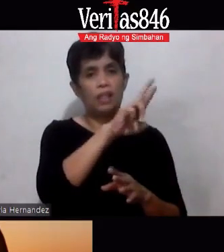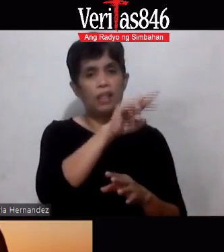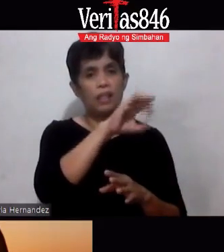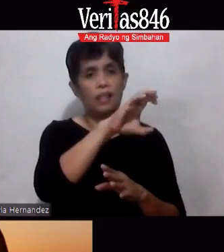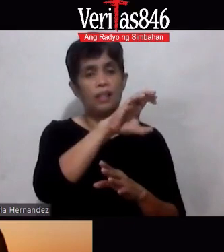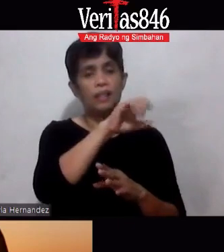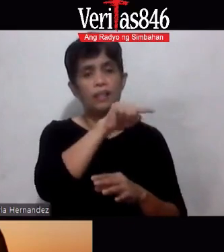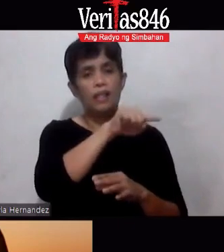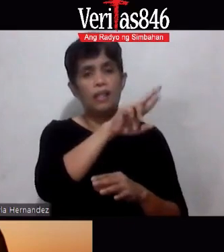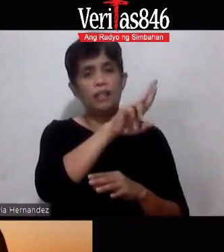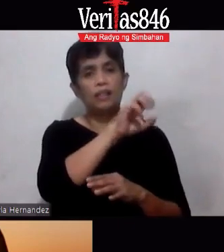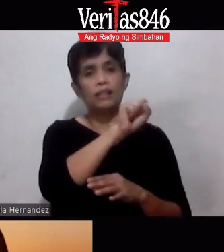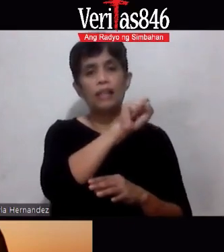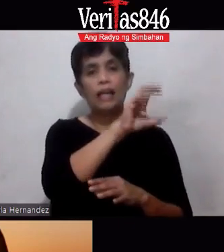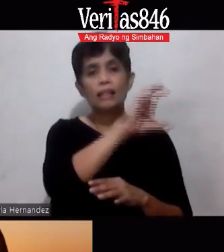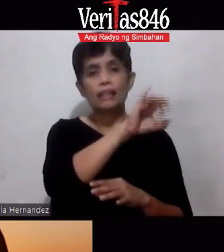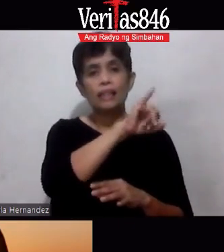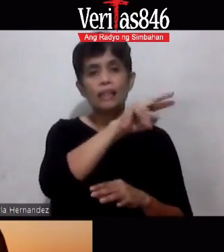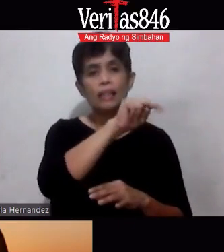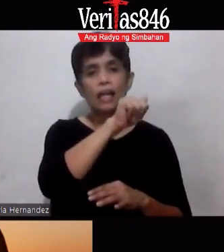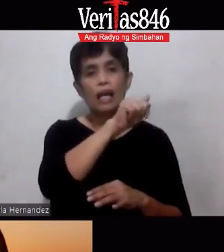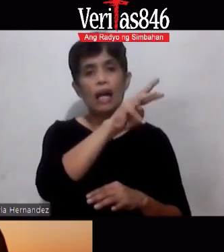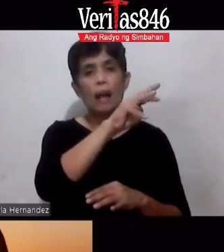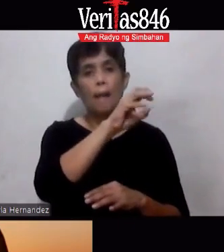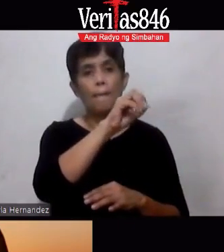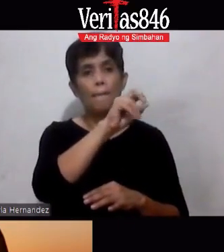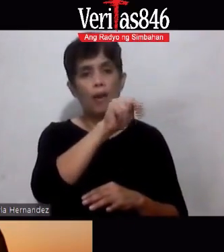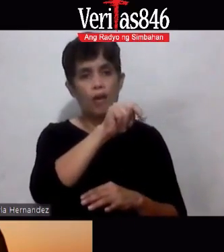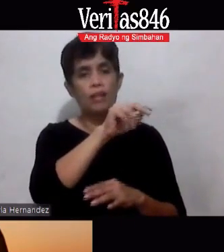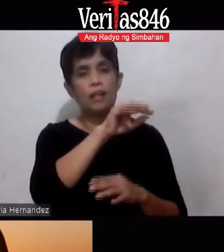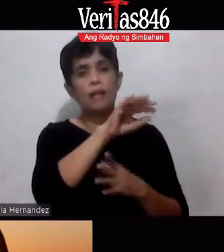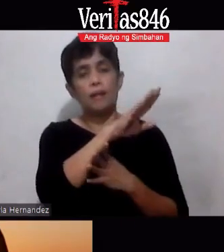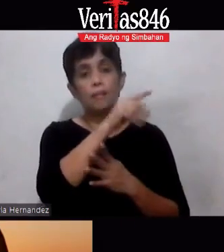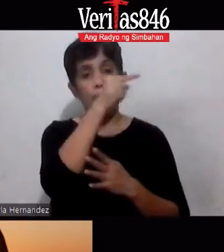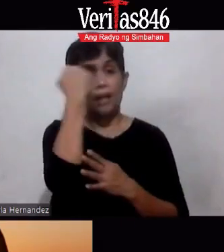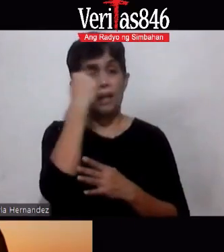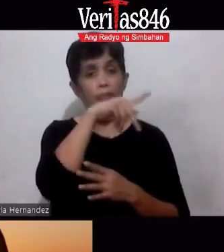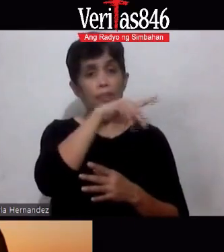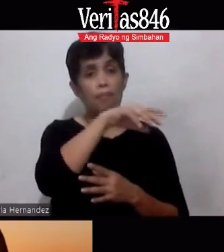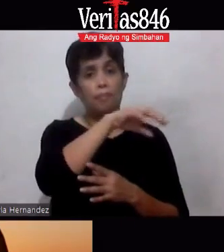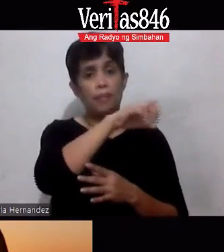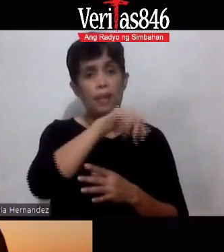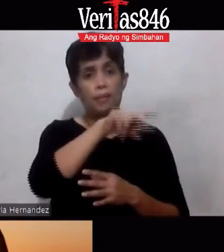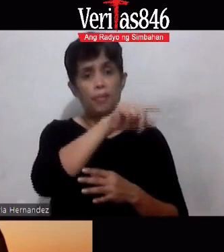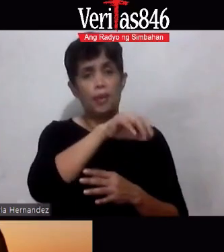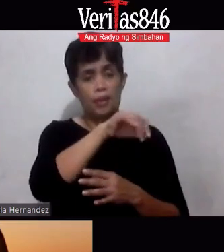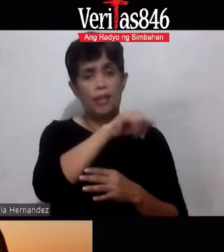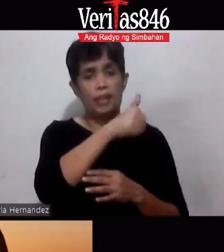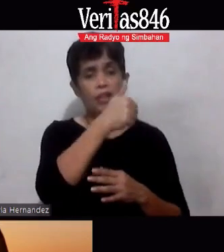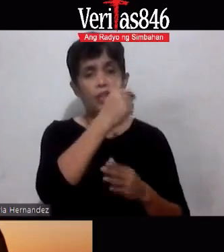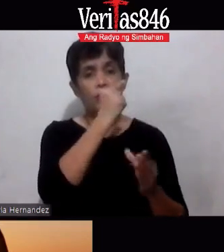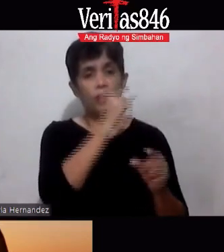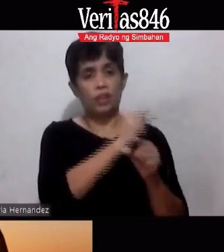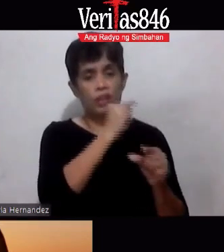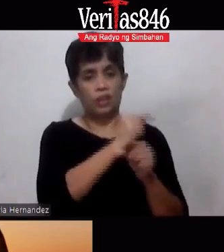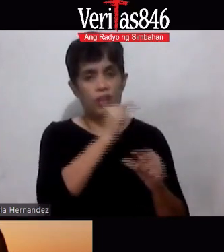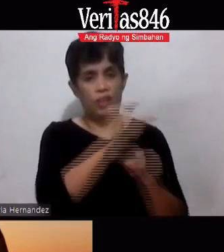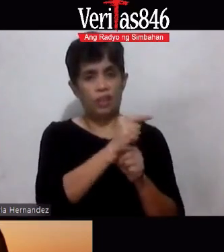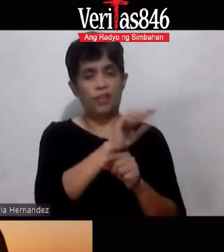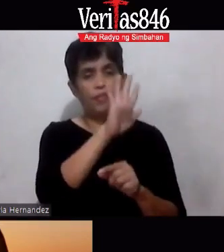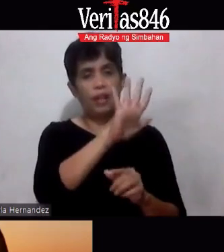pepper at ginger limang sangkap bakit limang sangkap ayon dun sa pharmacist na